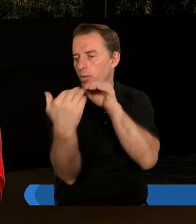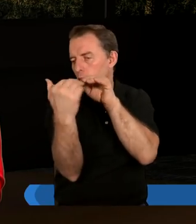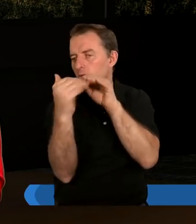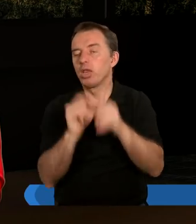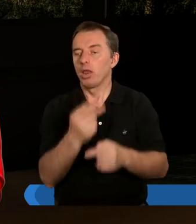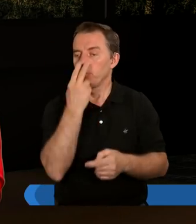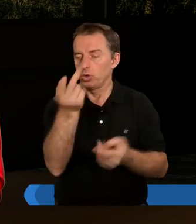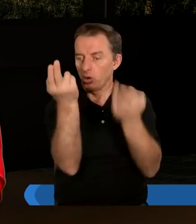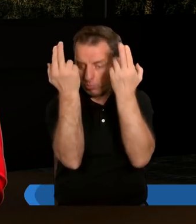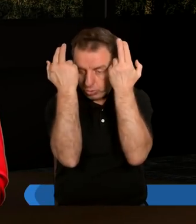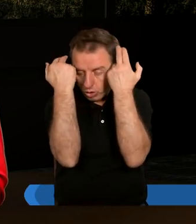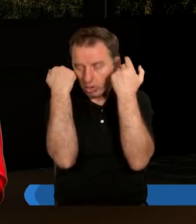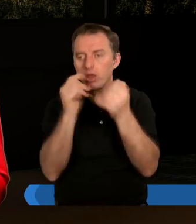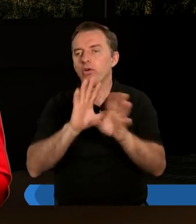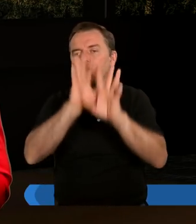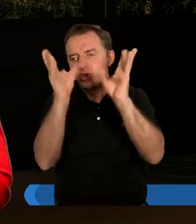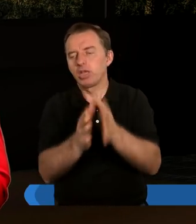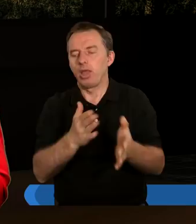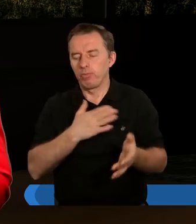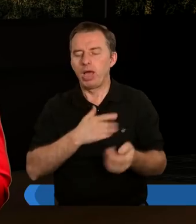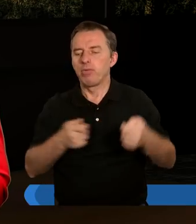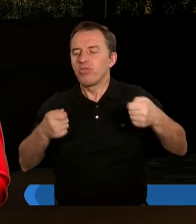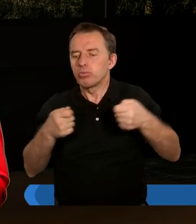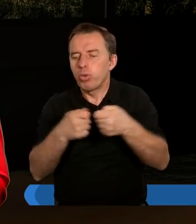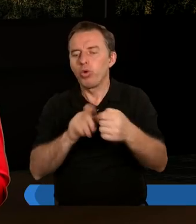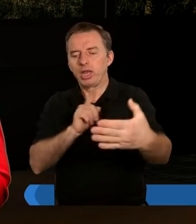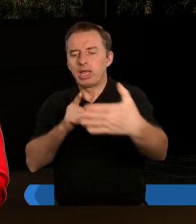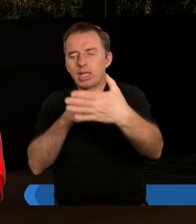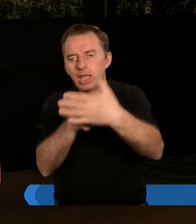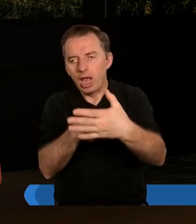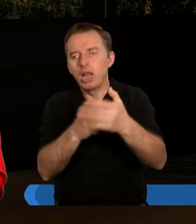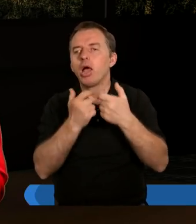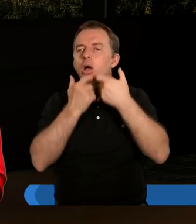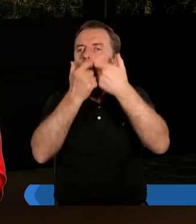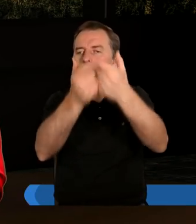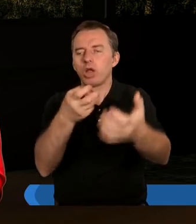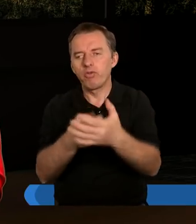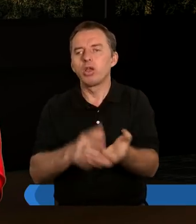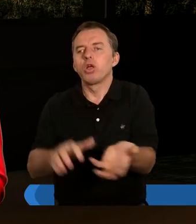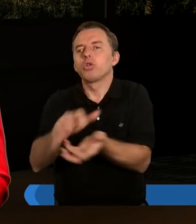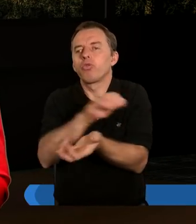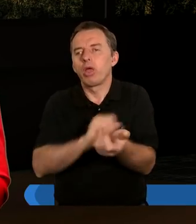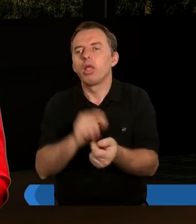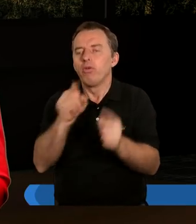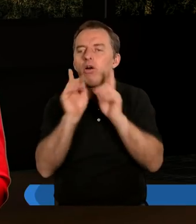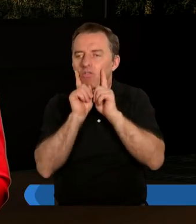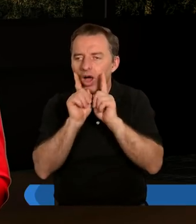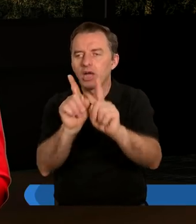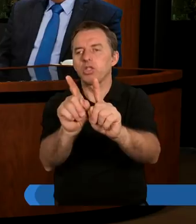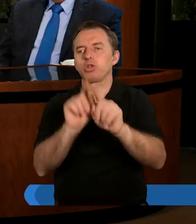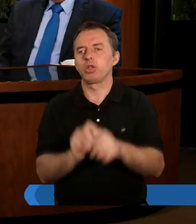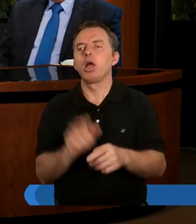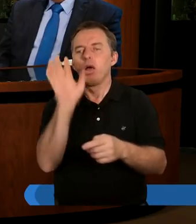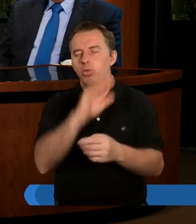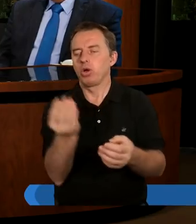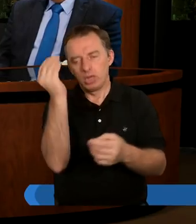patrzymy, że wszyscy mamy wspólny cel, głoszenie Ewangelii światu, to wtedy faktycznie